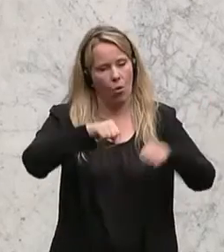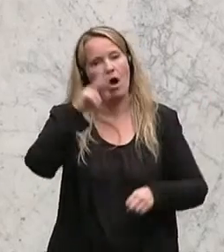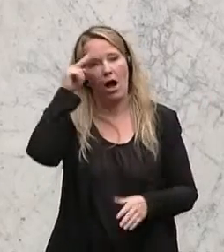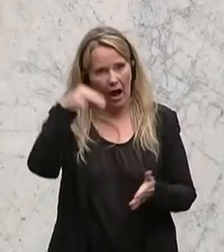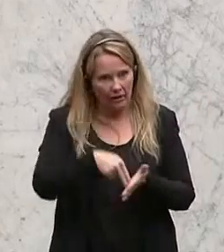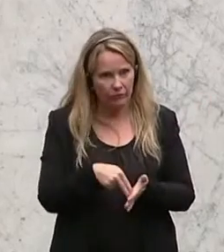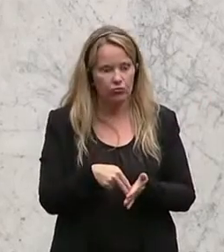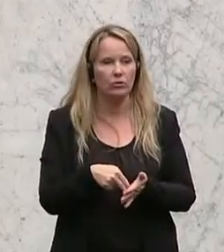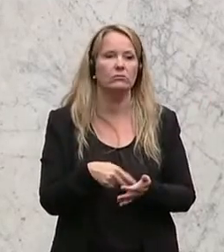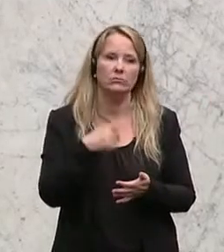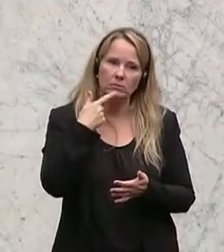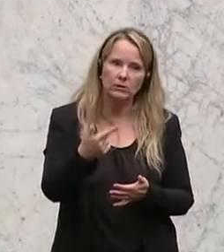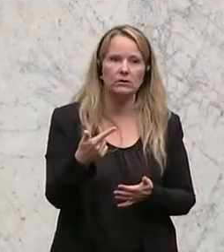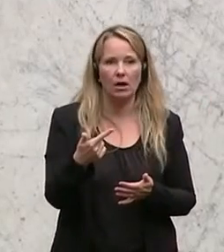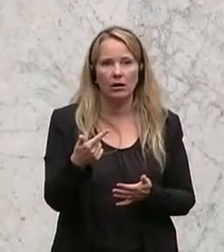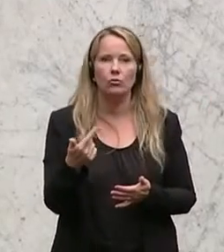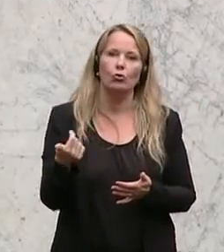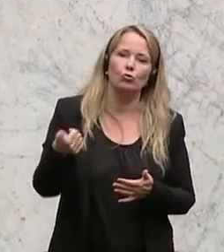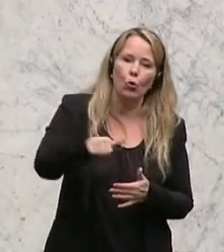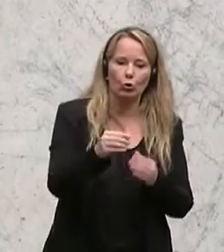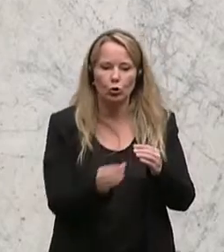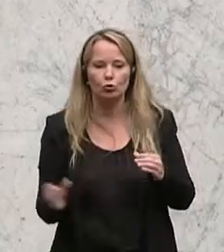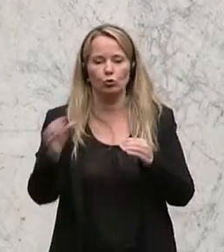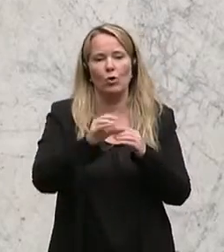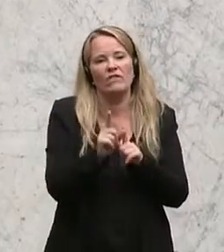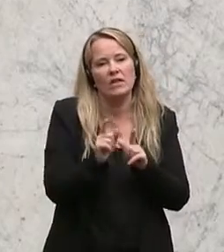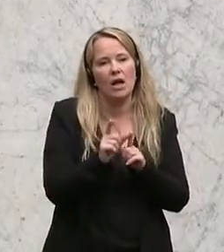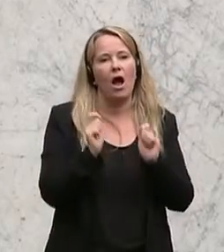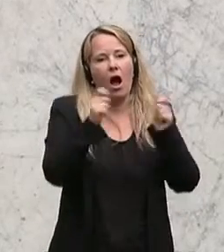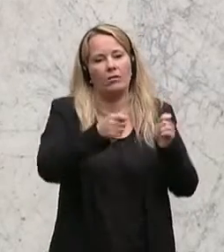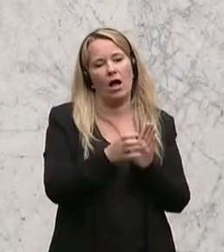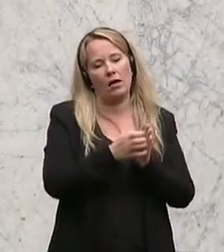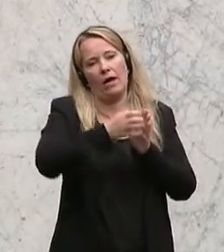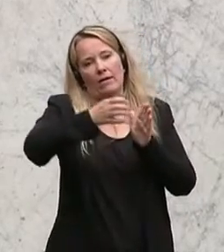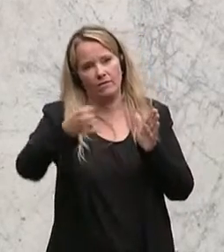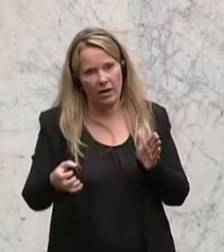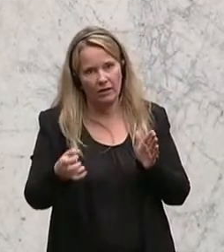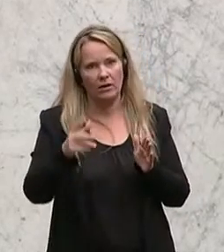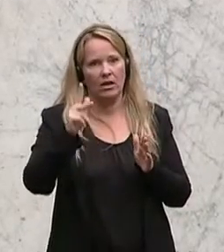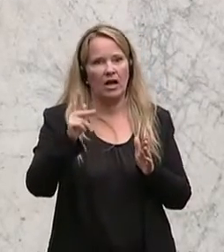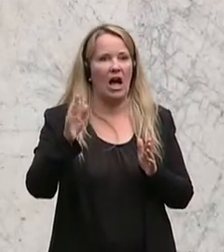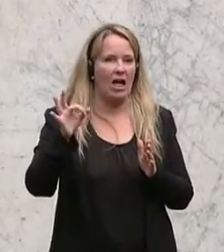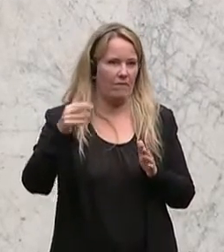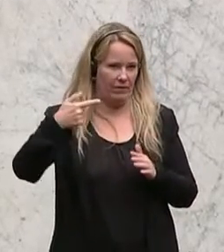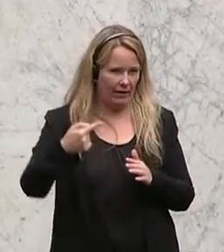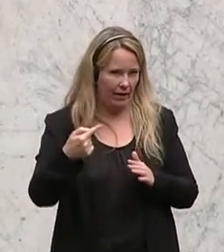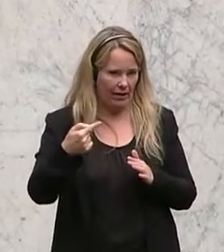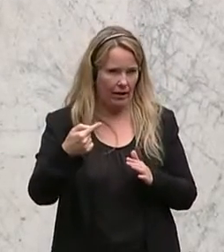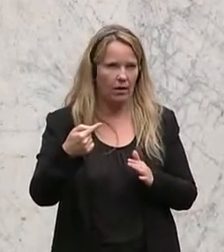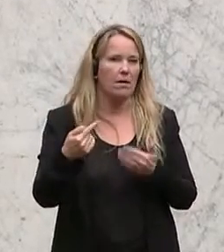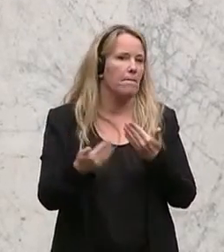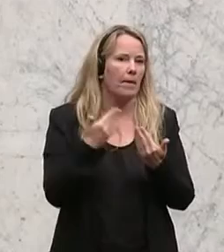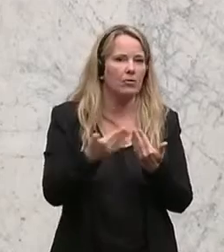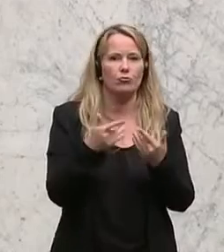Das war, wenn man so will, ein Aufbohren des Antrages, eine Erweiterung rund um das KfG, beispielsweise auch